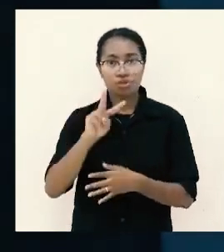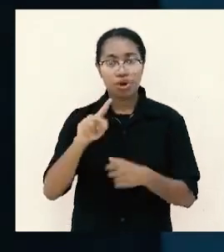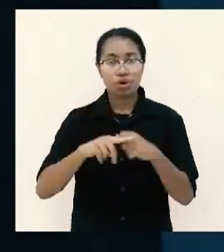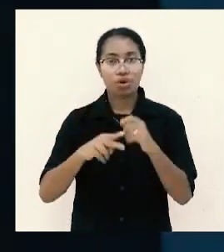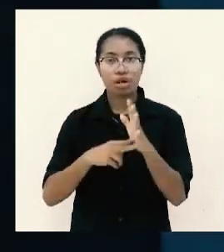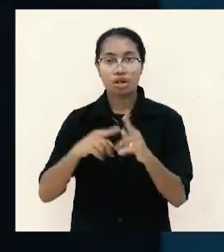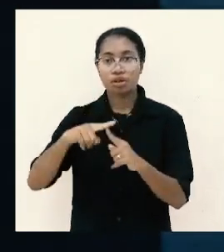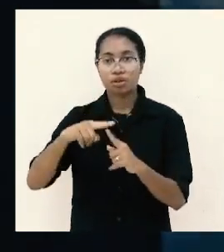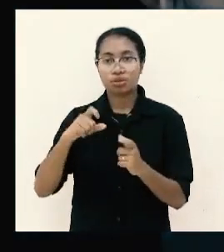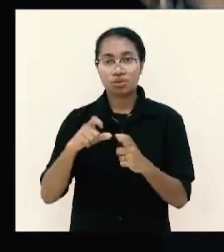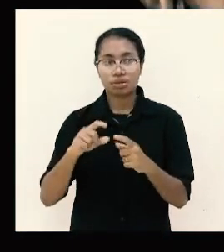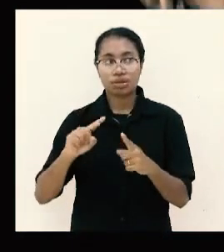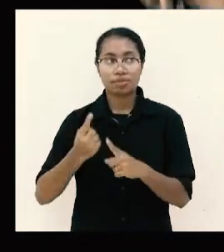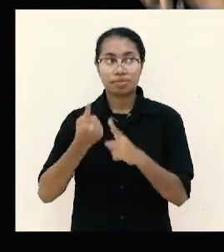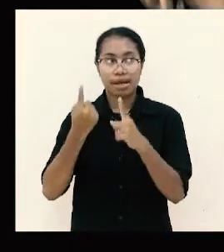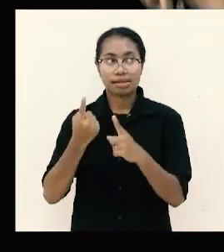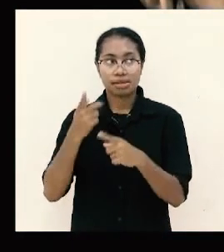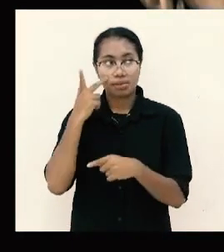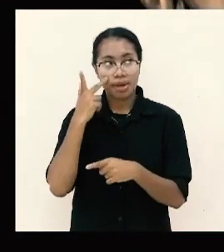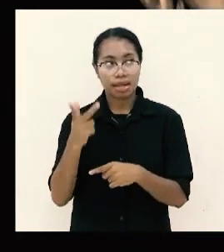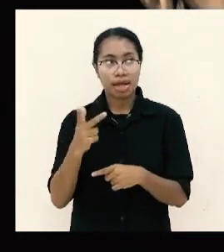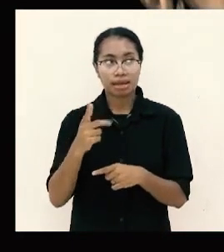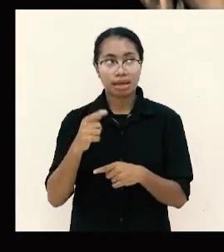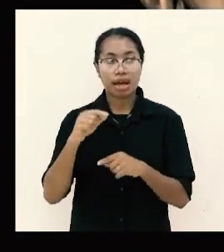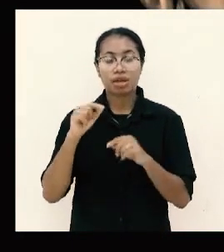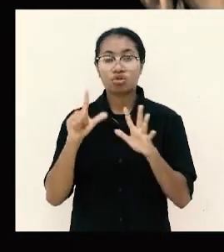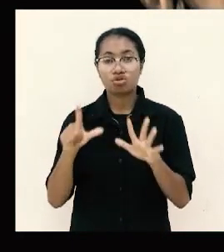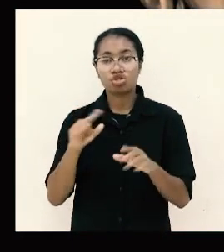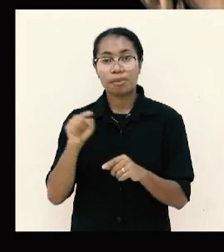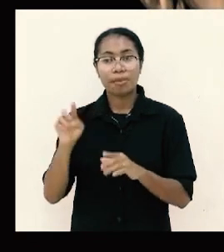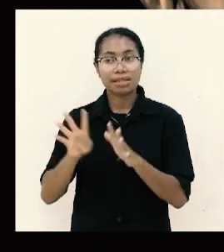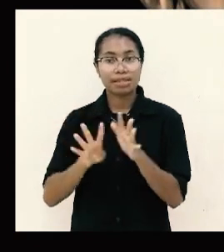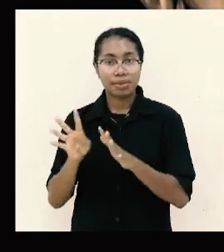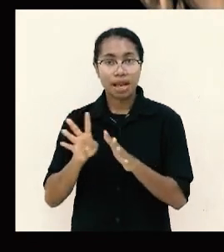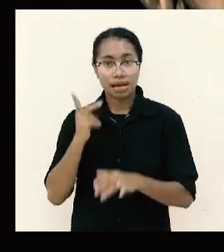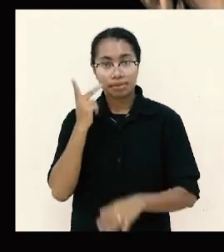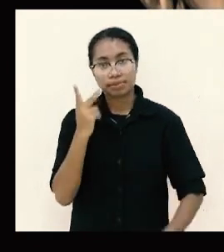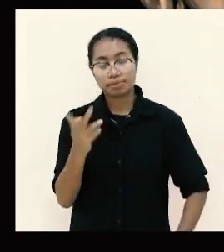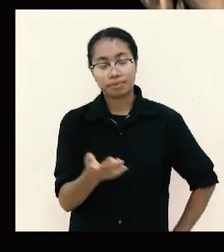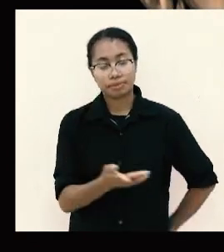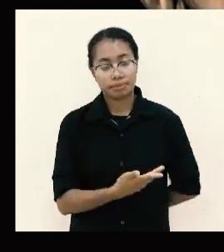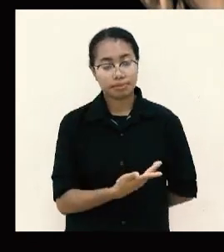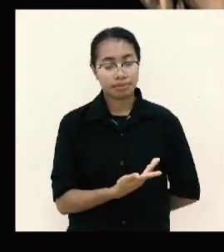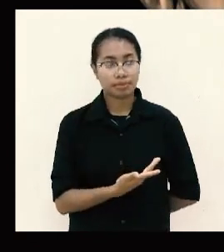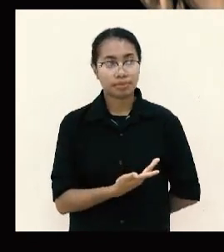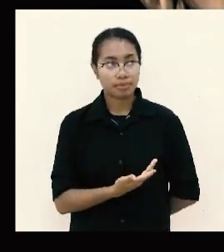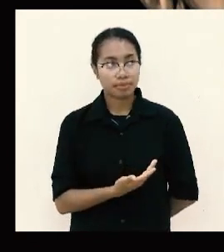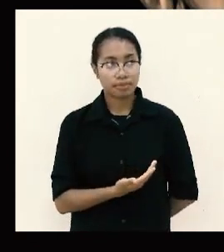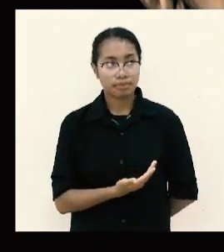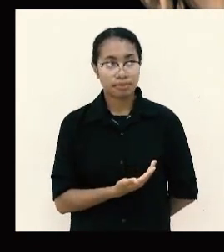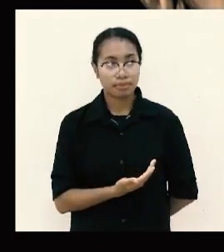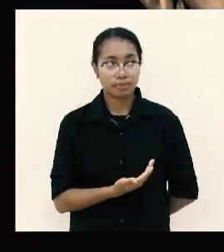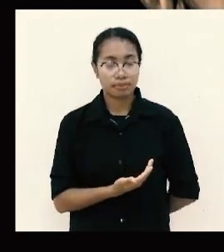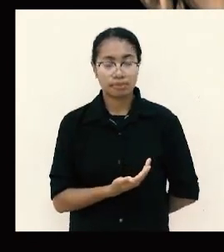apakah aku berbuat salah jika aku merendahkan diri untuk meninggan kamu karena aku memberitakan Injil Allah kepada kamu dengan cuma